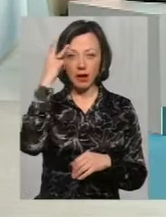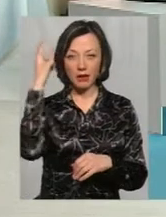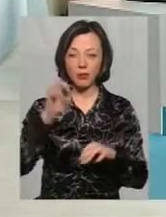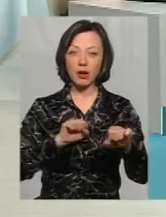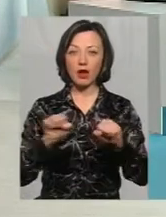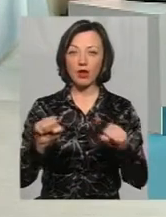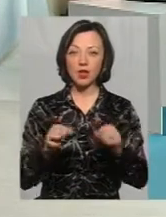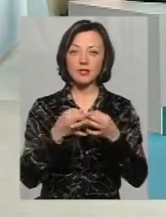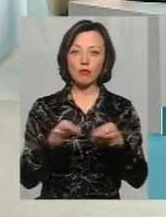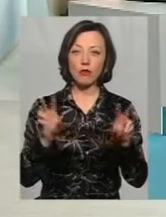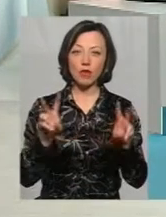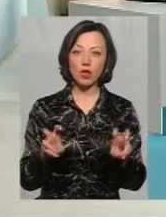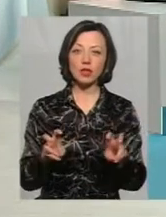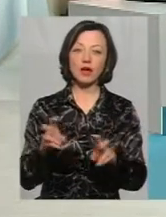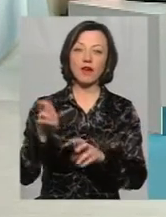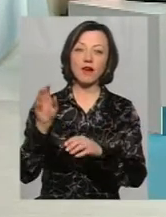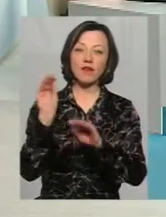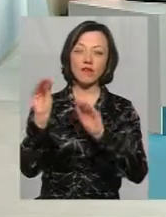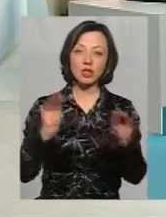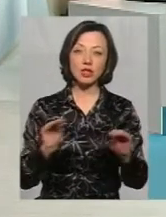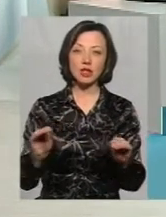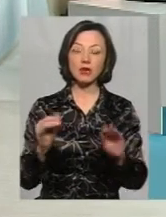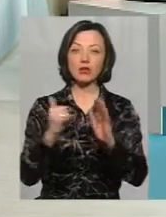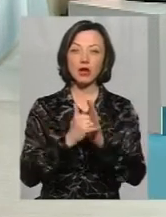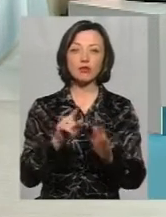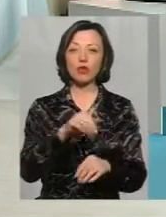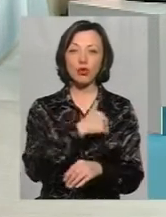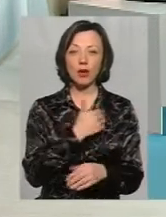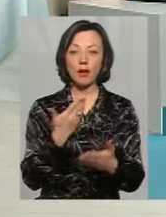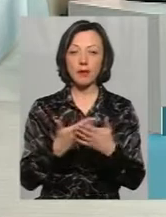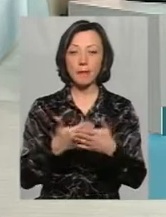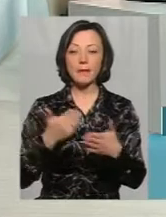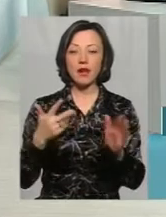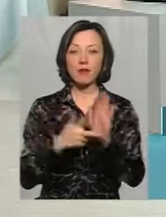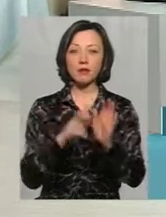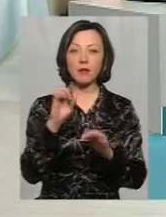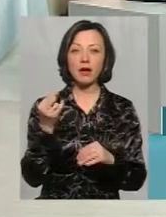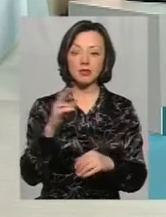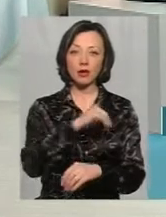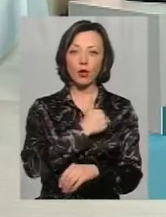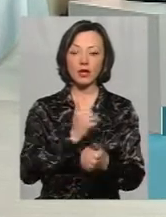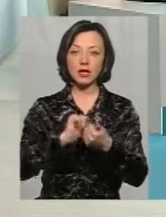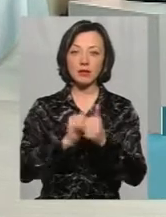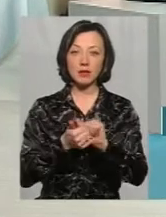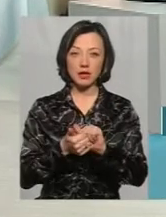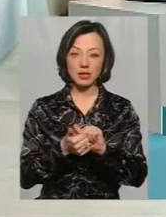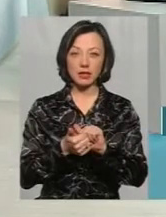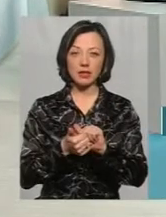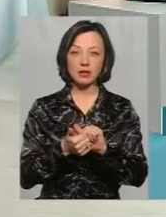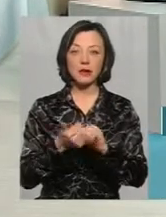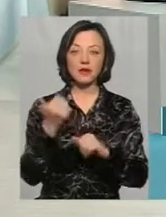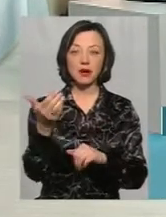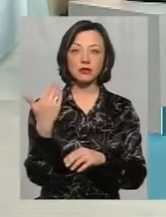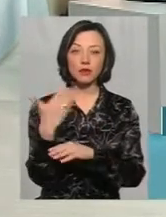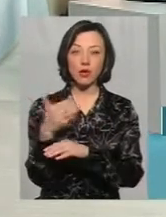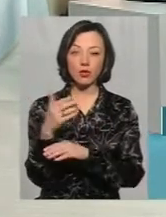Тому вішайте, ставте, що хочете. От цікаво, якби перед 8 березня ми захотіли замінити ваші